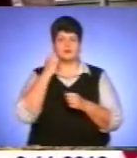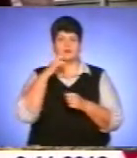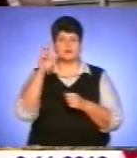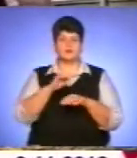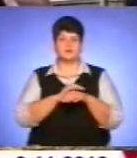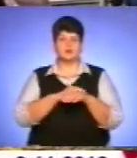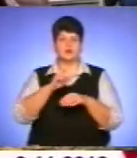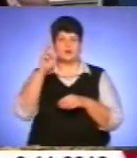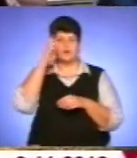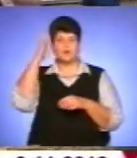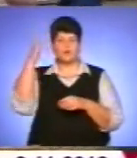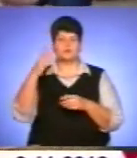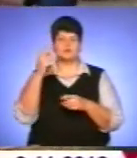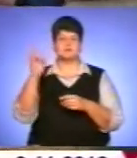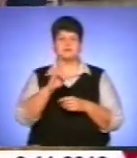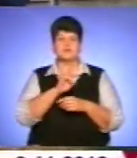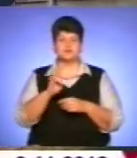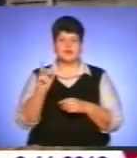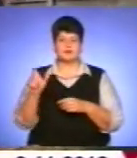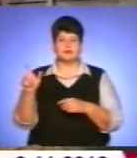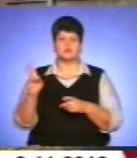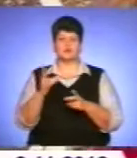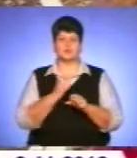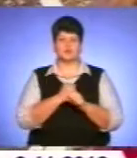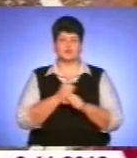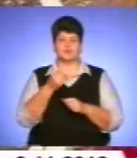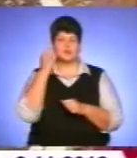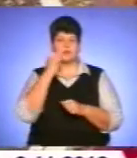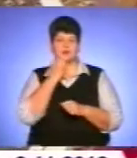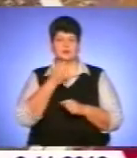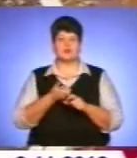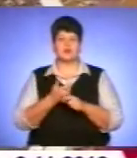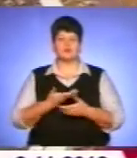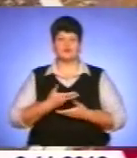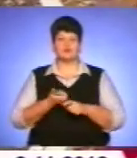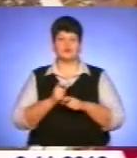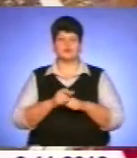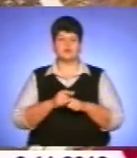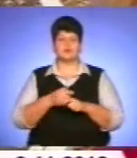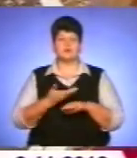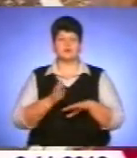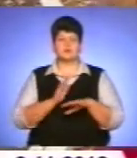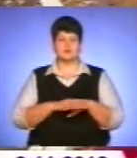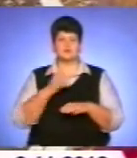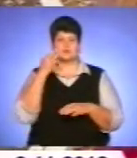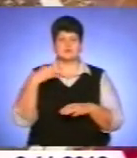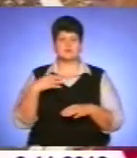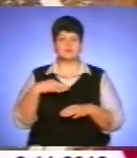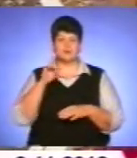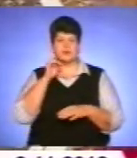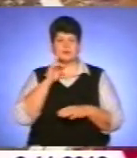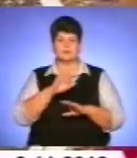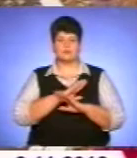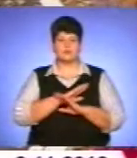свящанникам, і тим, що працює, всім дякую. Я живу дуже тяжко, в мене син молоденький помер, чоловік 9